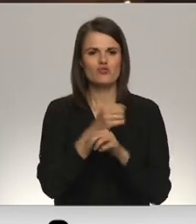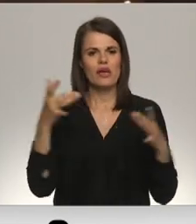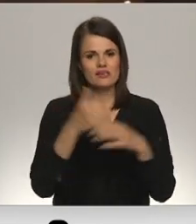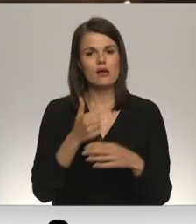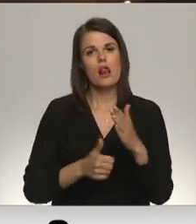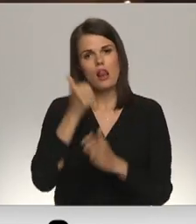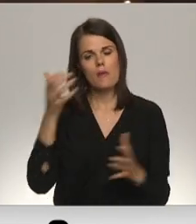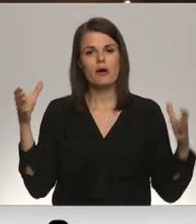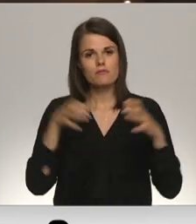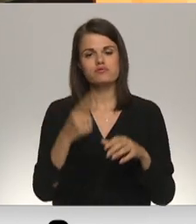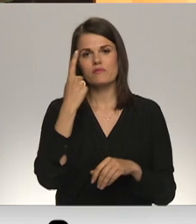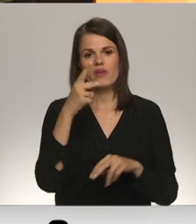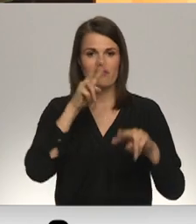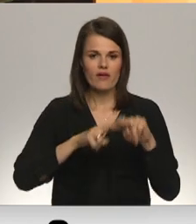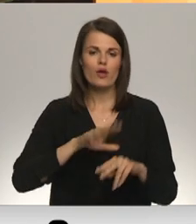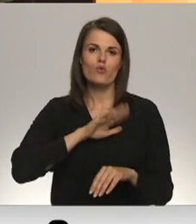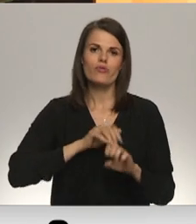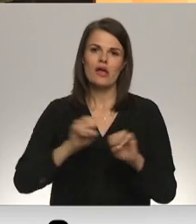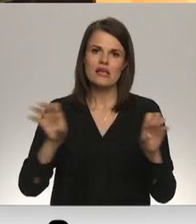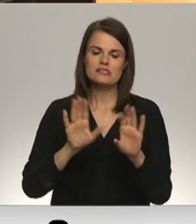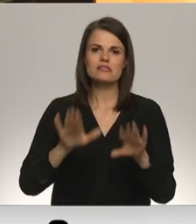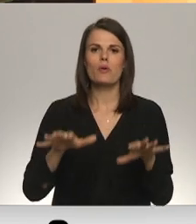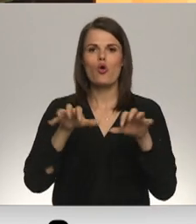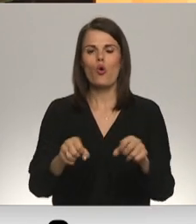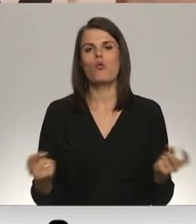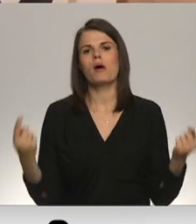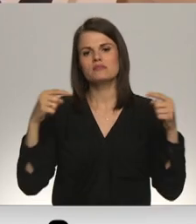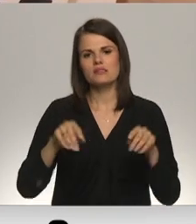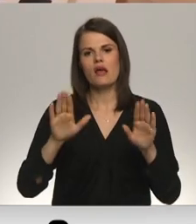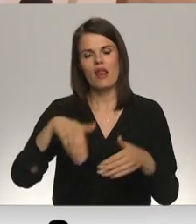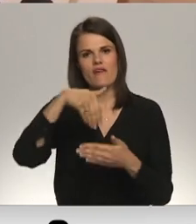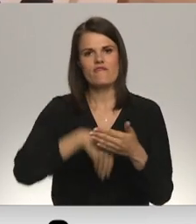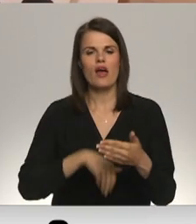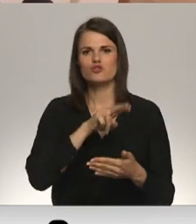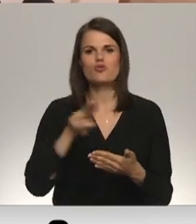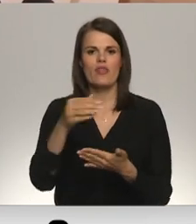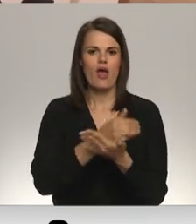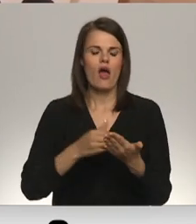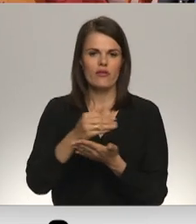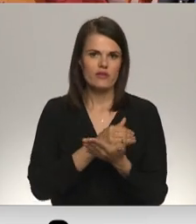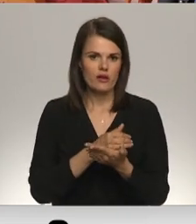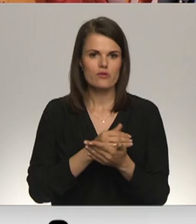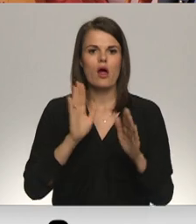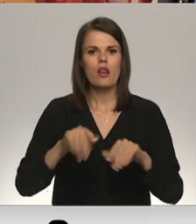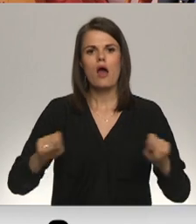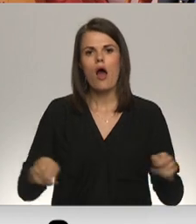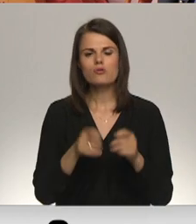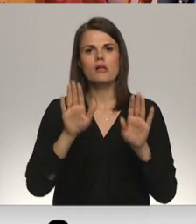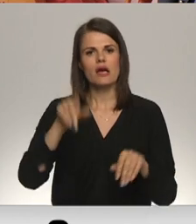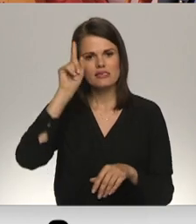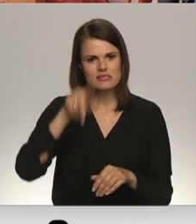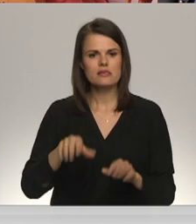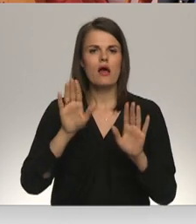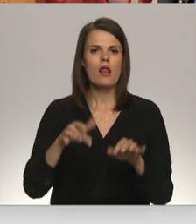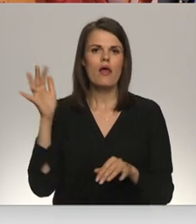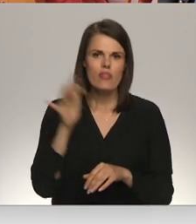labāk sakopot vienkopus un tad stāstīt par okupācijas laikiem, lai vēsturi neatkārtotos. Lai audzināt, lai zināt, lai